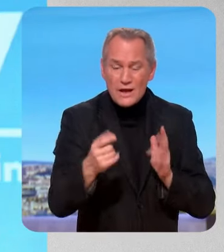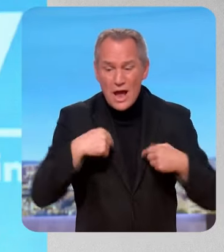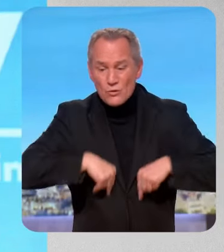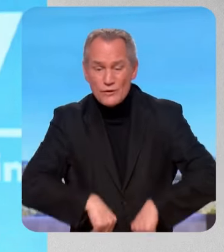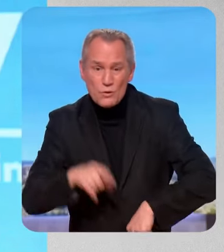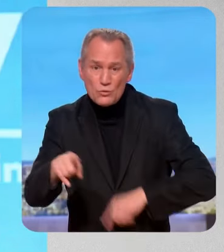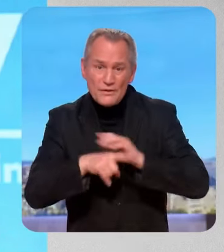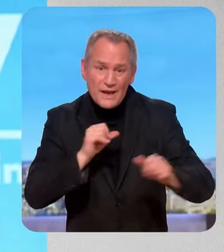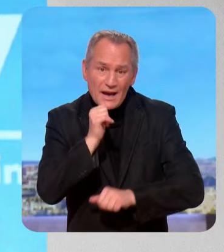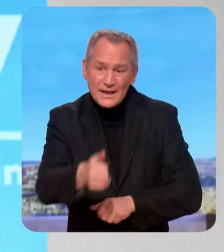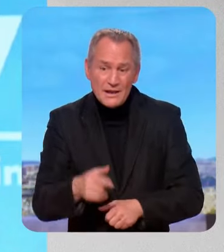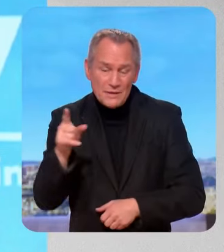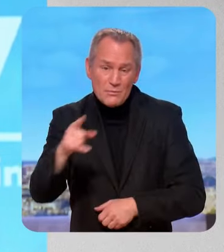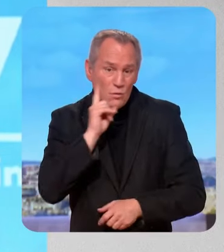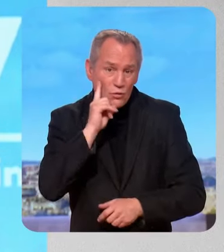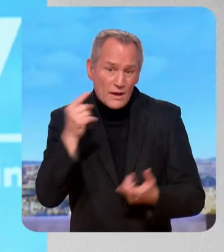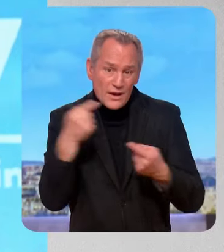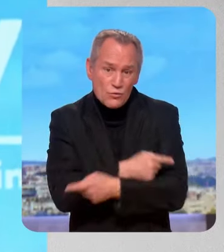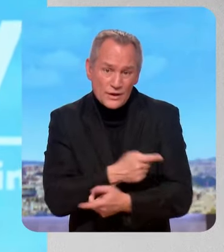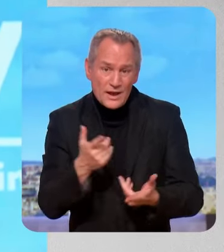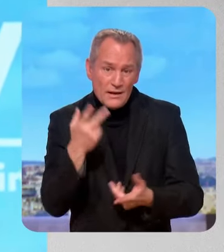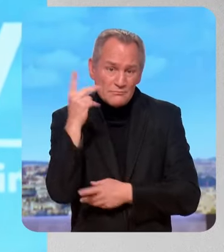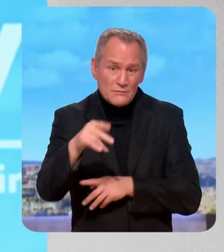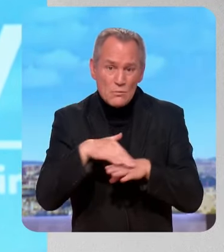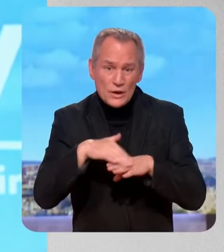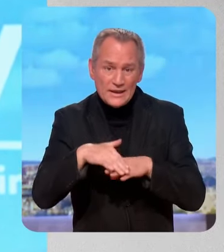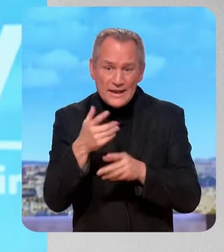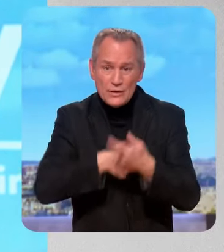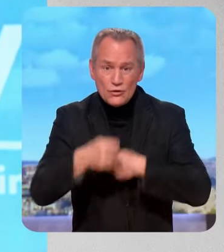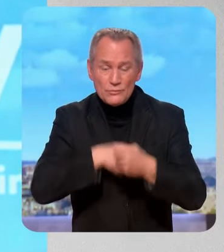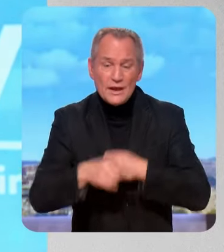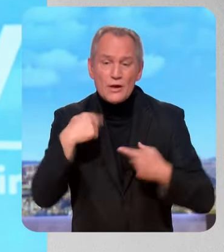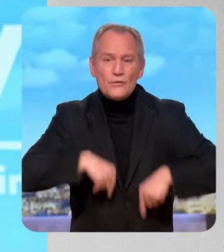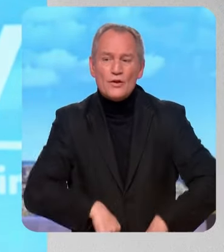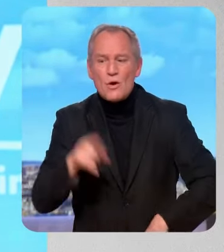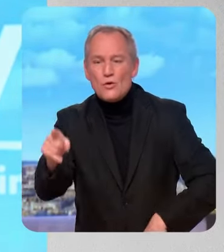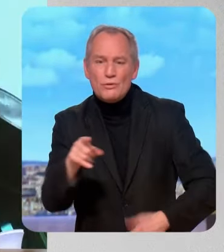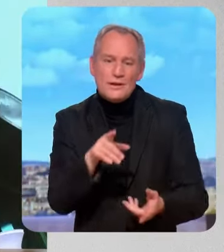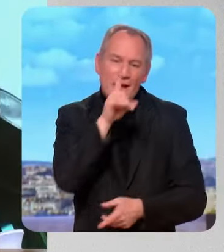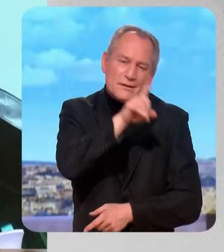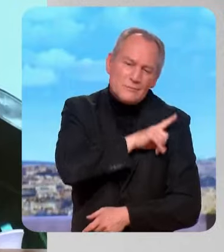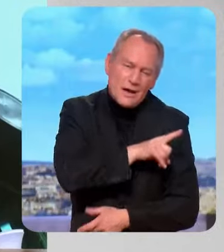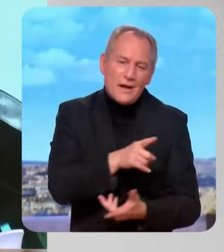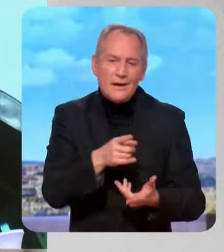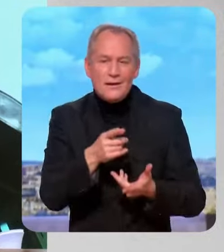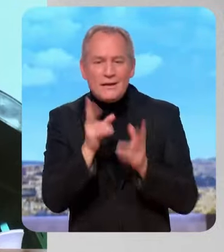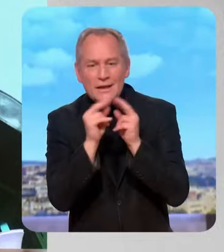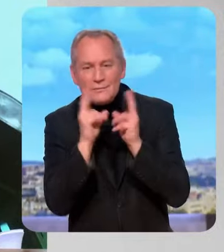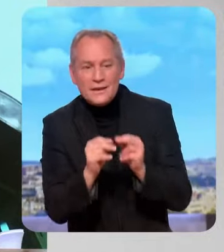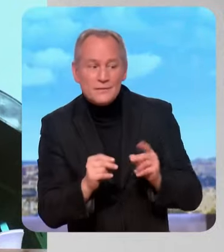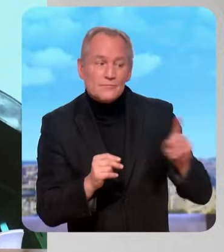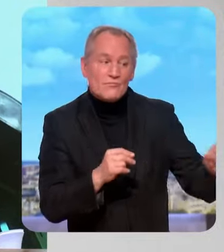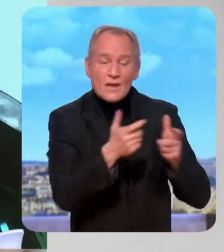c'est contraire à leur politique économique. Ils ont voulu faire croire qu'en améliorant les marges des